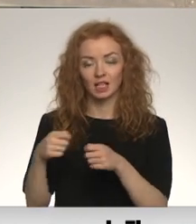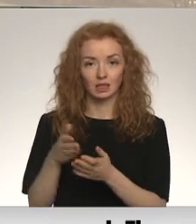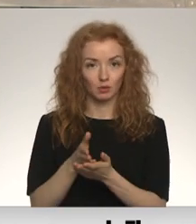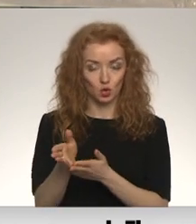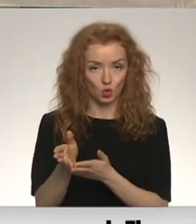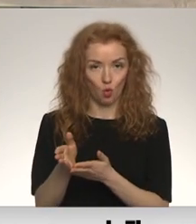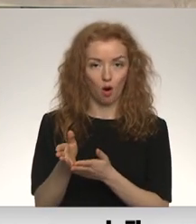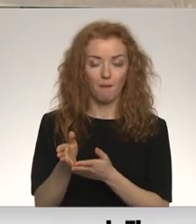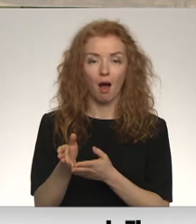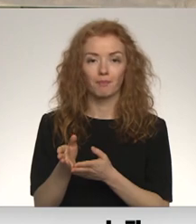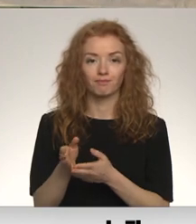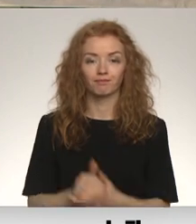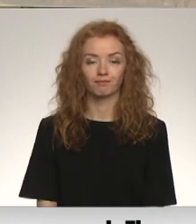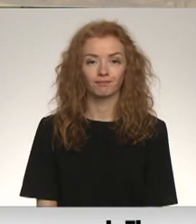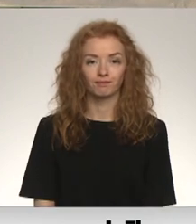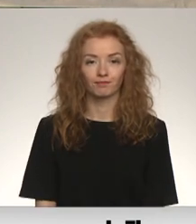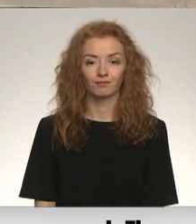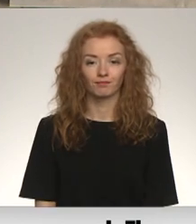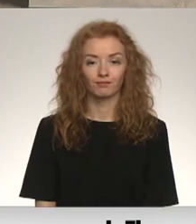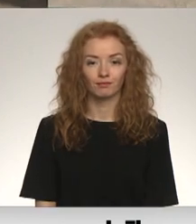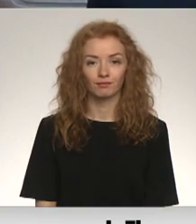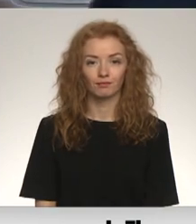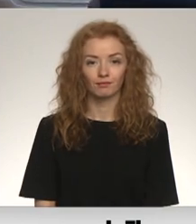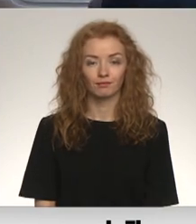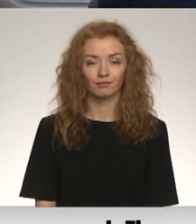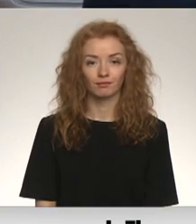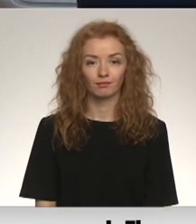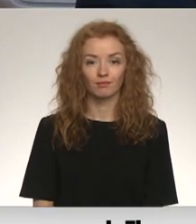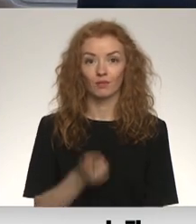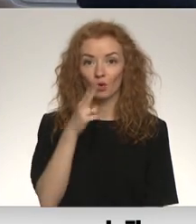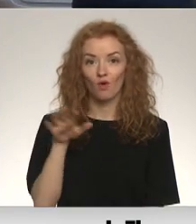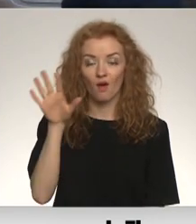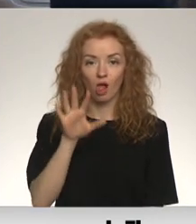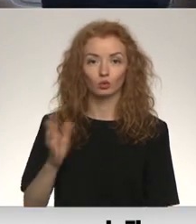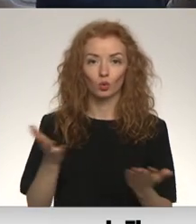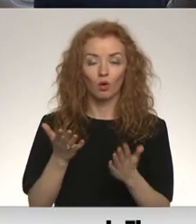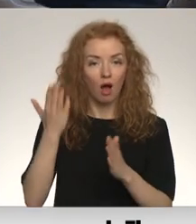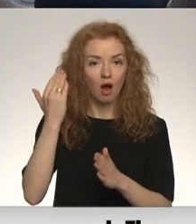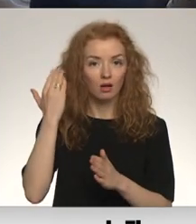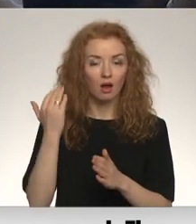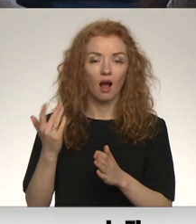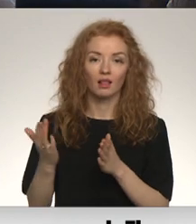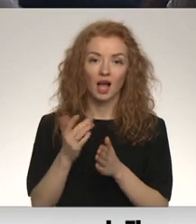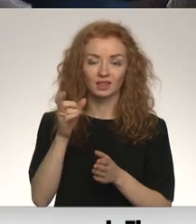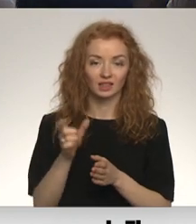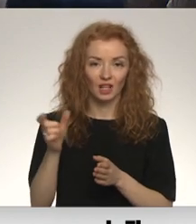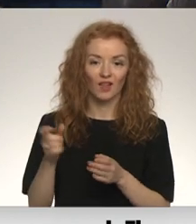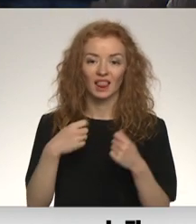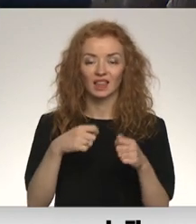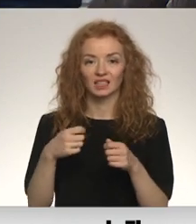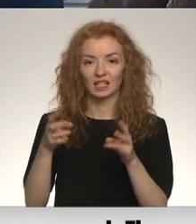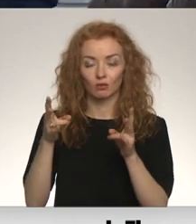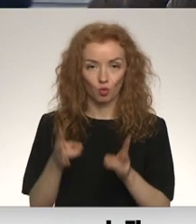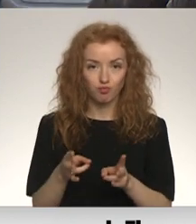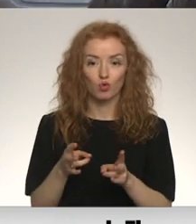Valians Ričijs. Turpin Zantozo Palode. No valsts, no kuras kādreiz nāca vien cilvēktizniecības upuri,